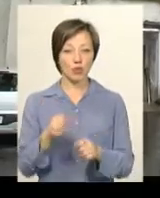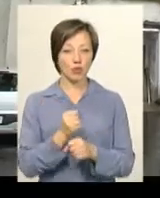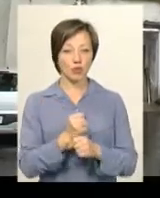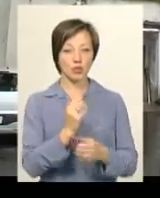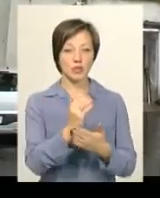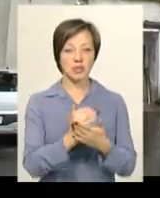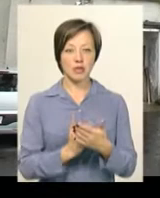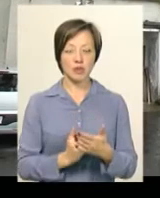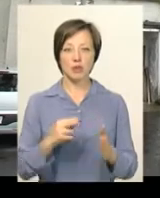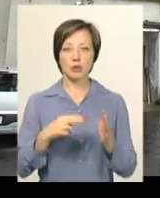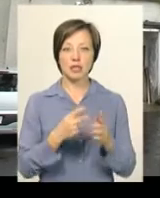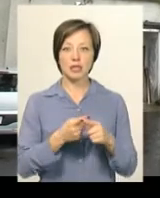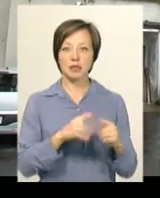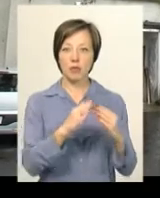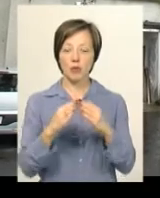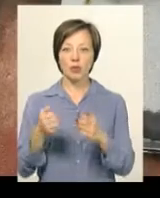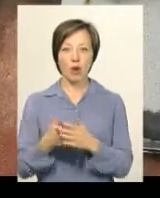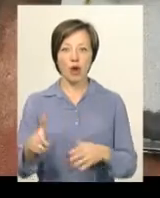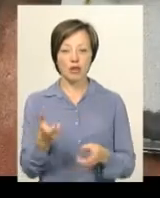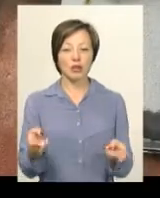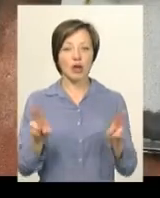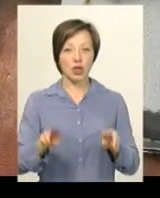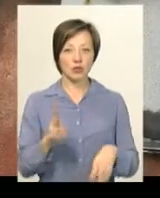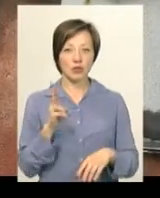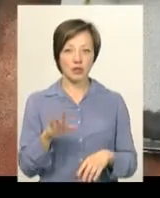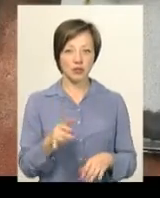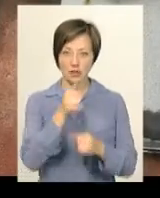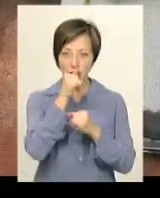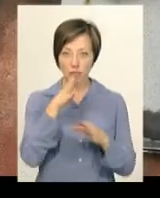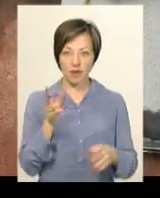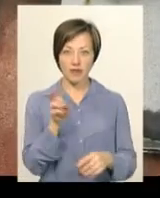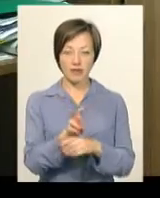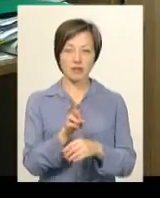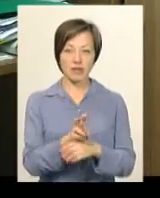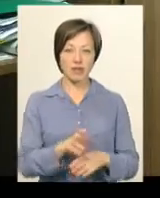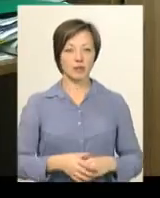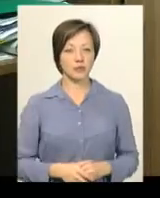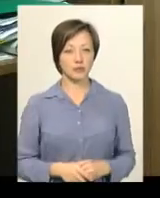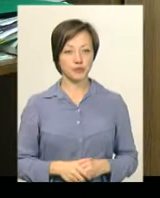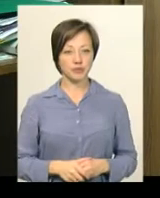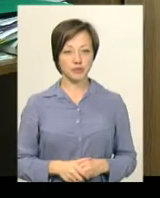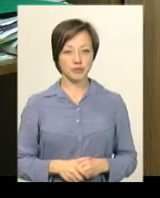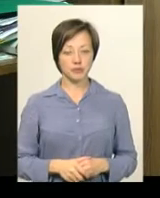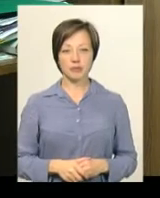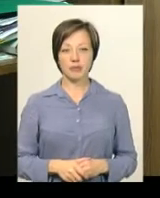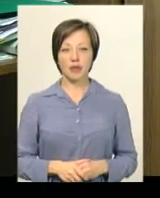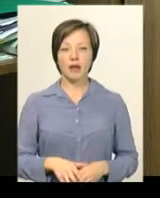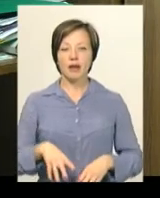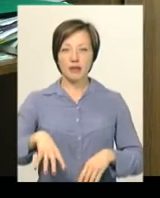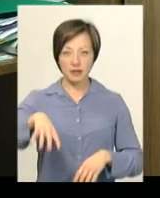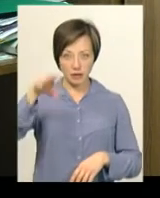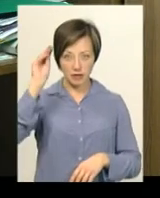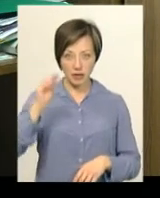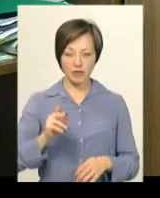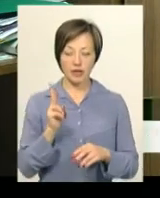системи і підключили ці помешкання до газу. Решту квартир газівники не змогли відвідати, каже Сергій Гула. На тих стояках, які